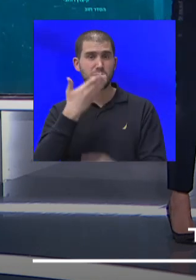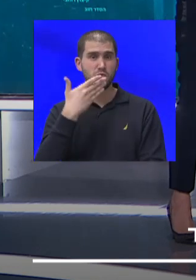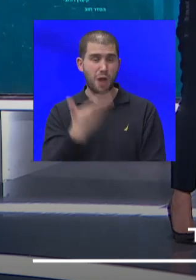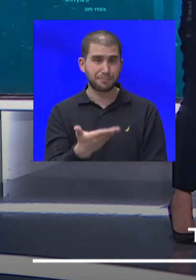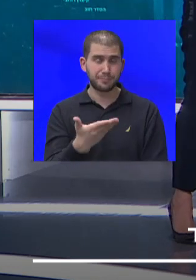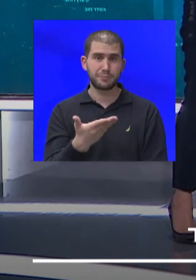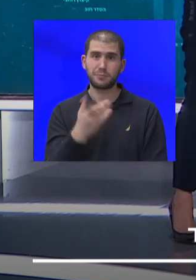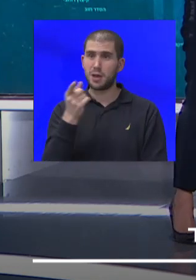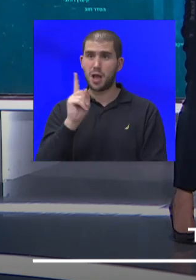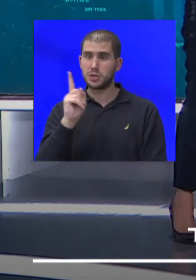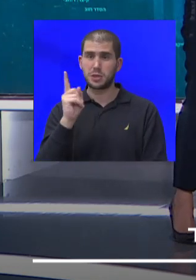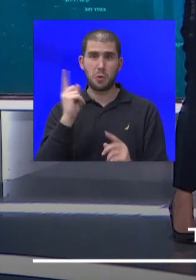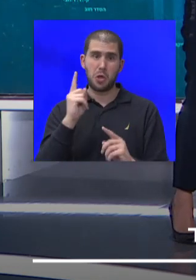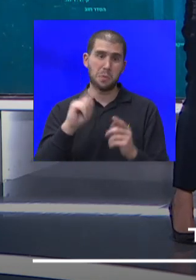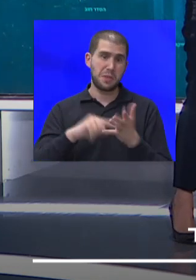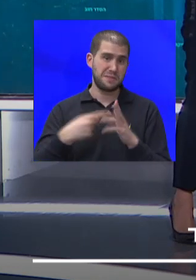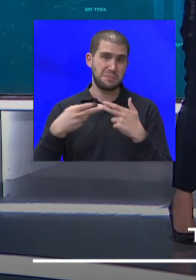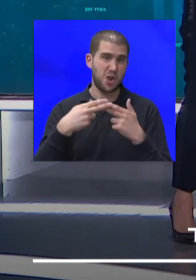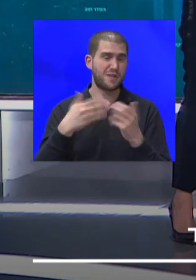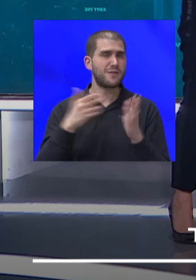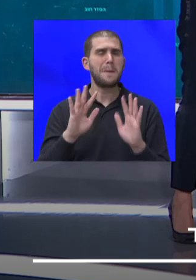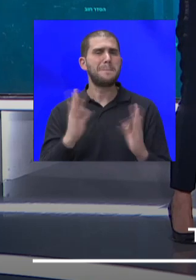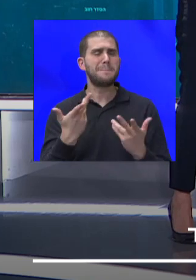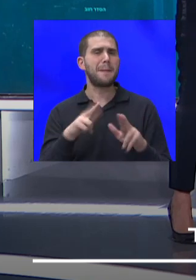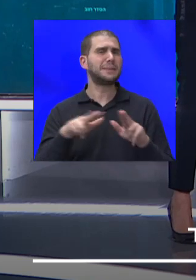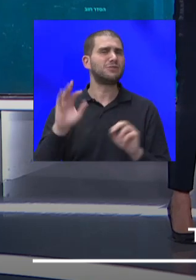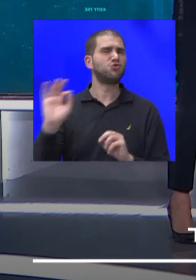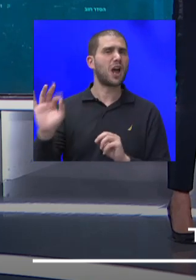לפתוח. מה הסטטוס שלך, של העובדים שלך?